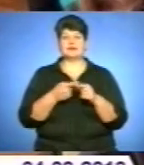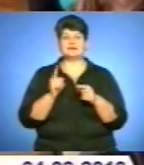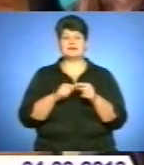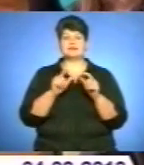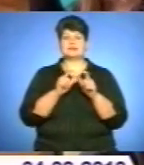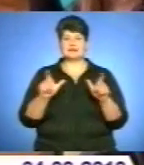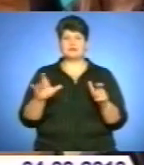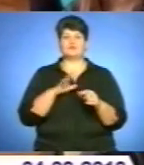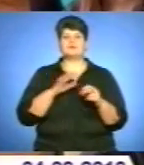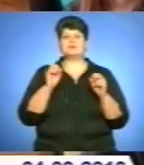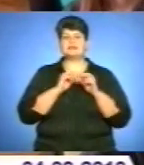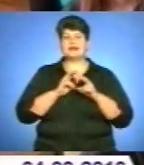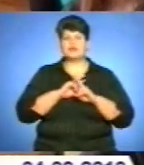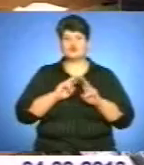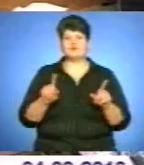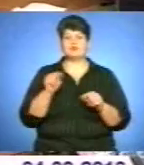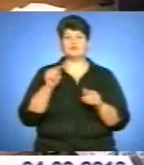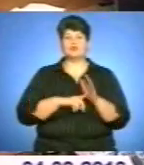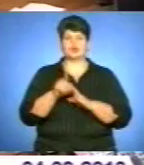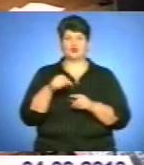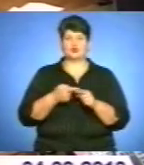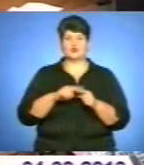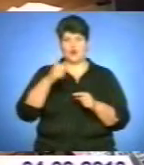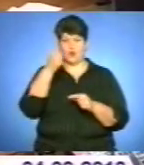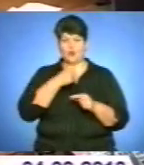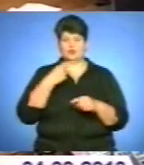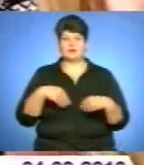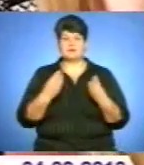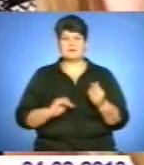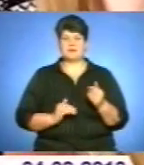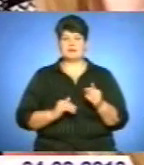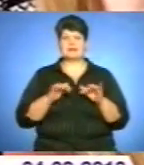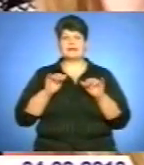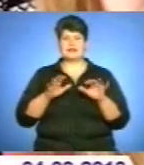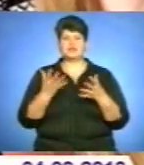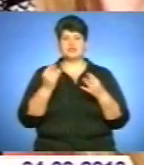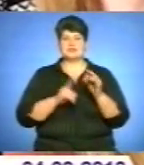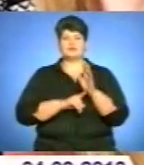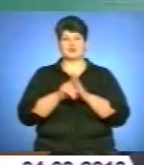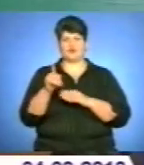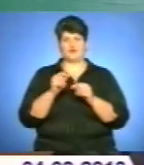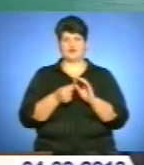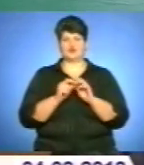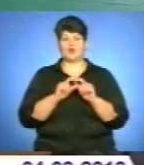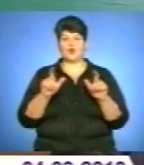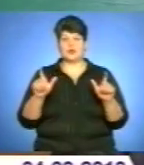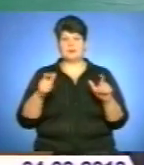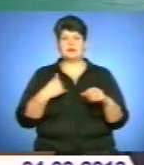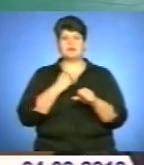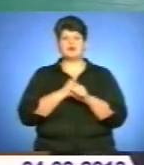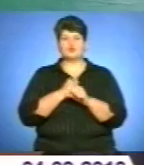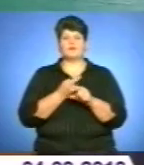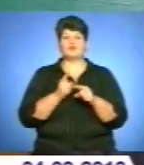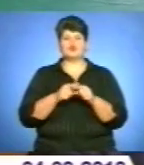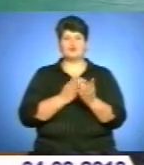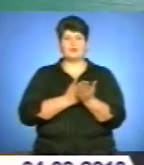спеціалізованим з початку цього навчального року. Тут дають знання з підприємницької діяльності ще з початкової школи. Ми працюємо в тому напрямку вже